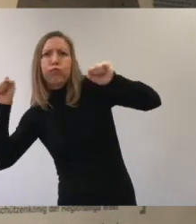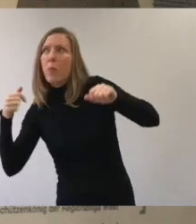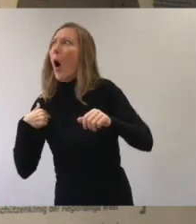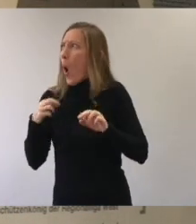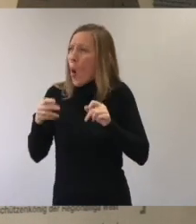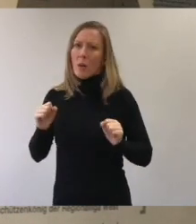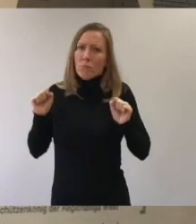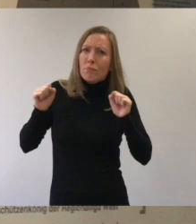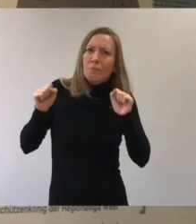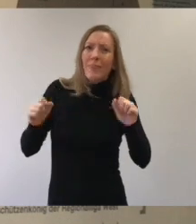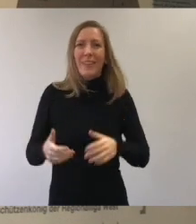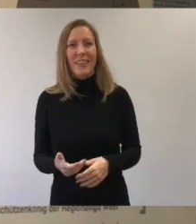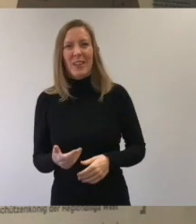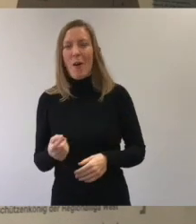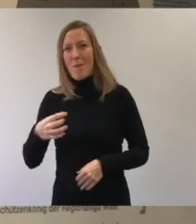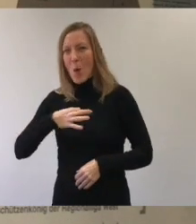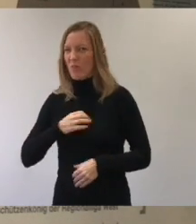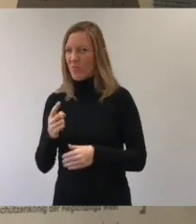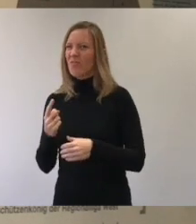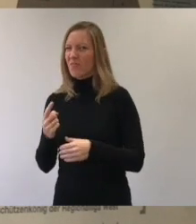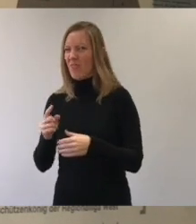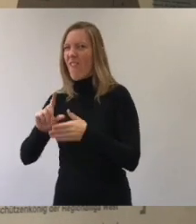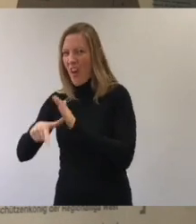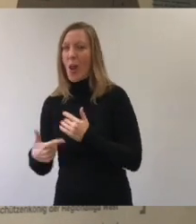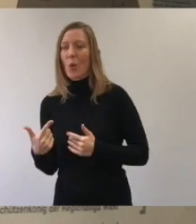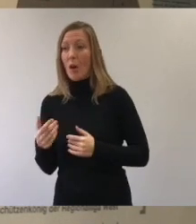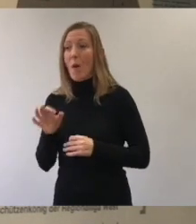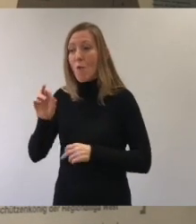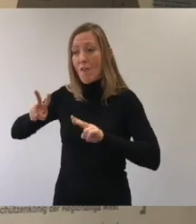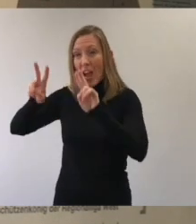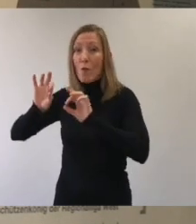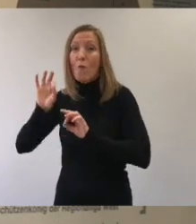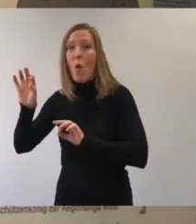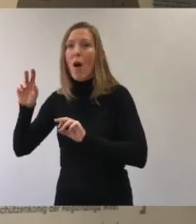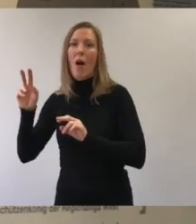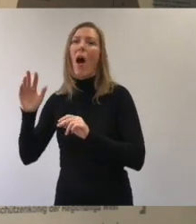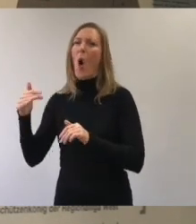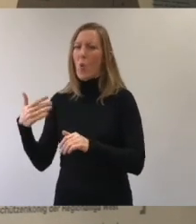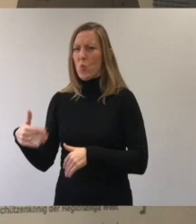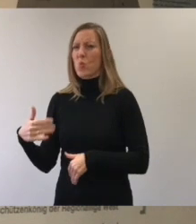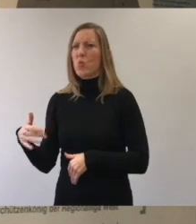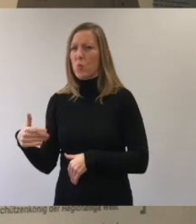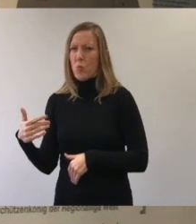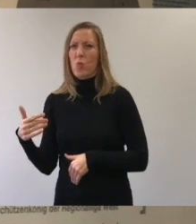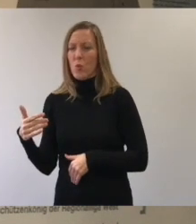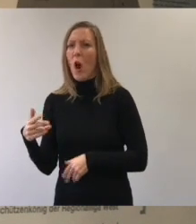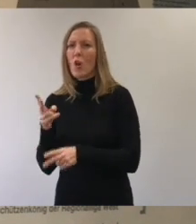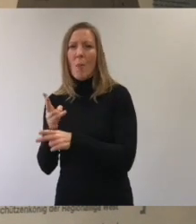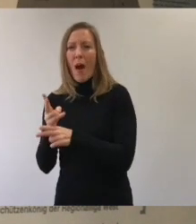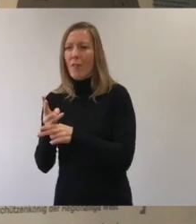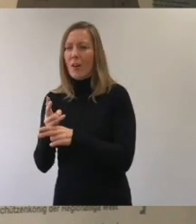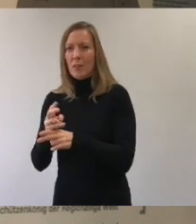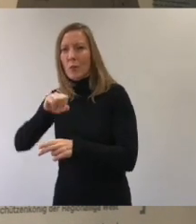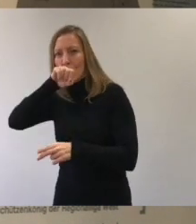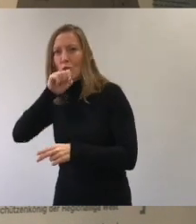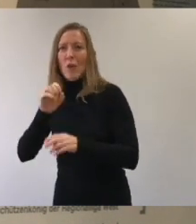gepeitscht haben. Das ist natürlich schon ein Verlust für uns und natürlich aber auch für die Fans selbst, die mit Sicherheit den Gang ins Start